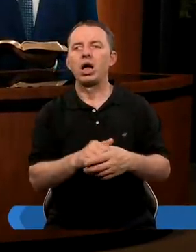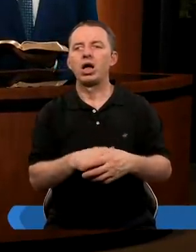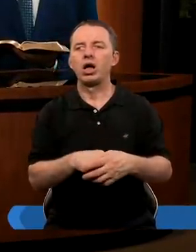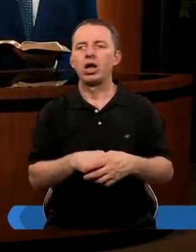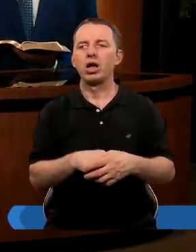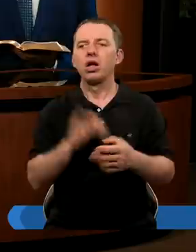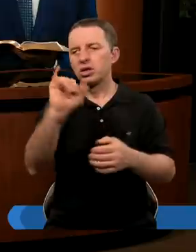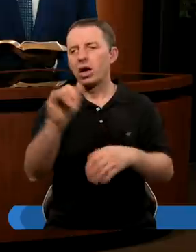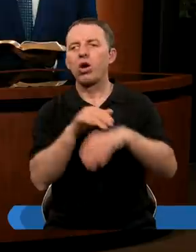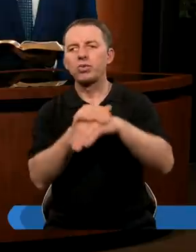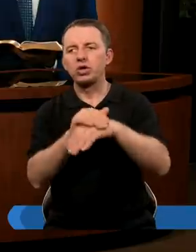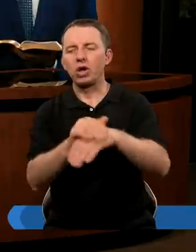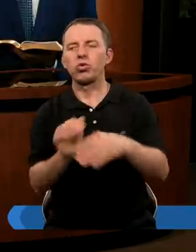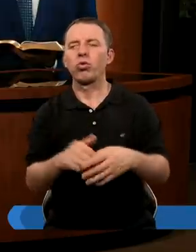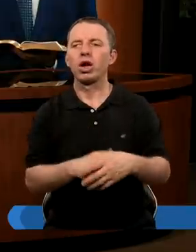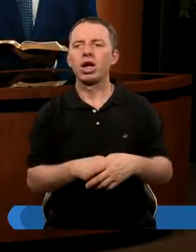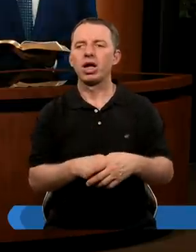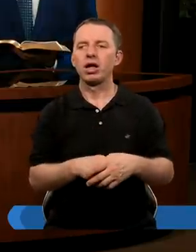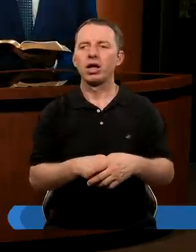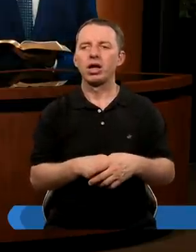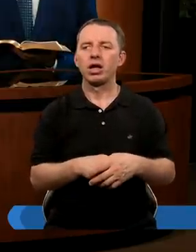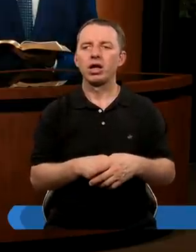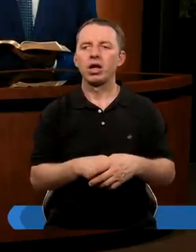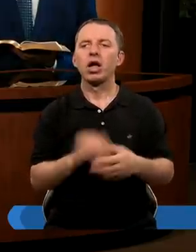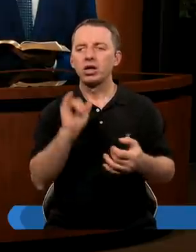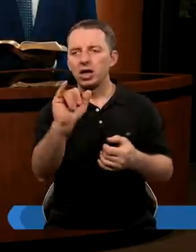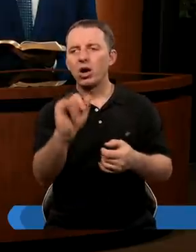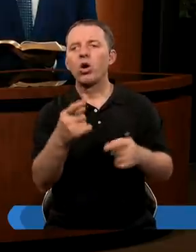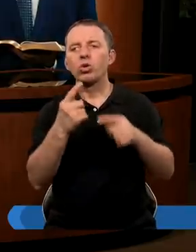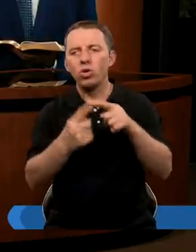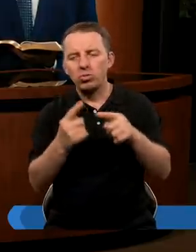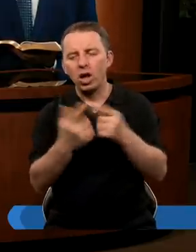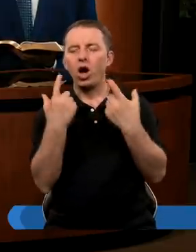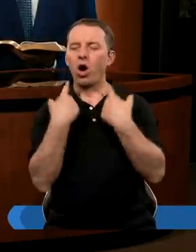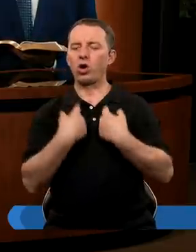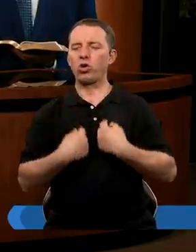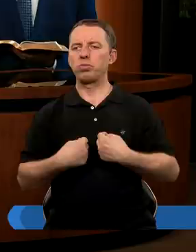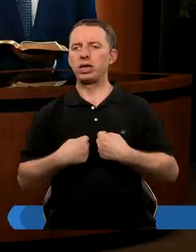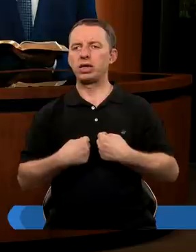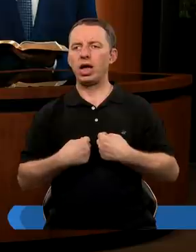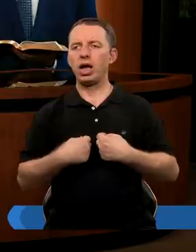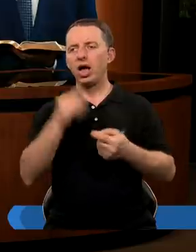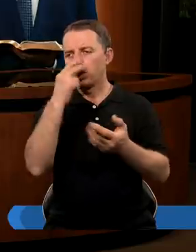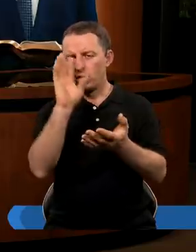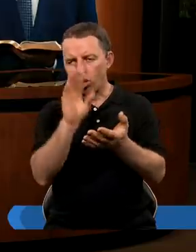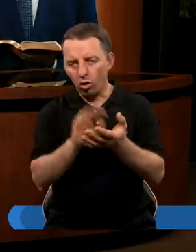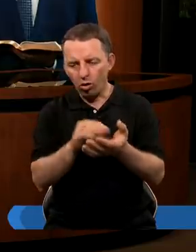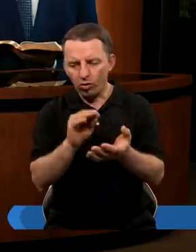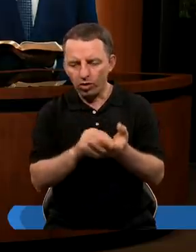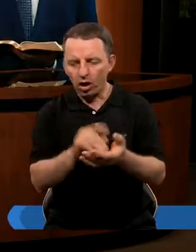i jego przyjaciół. Ale jego dopiero takie osobiste doświadczenia, czyli